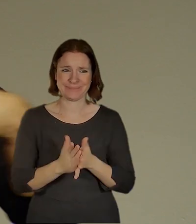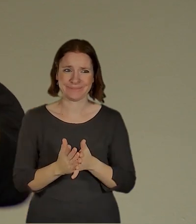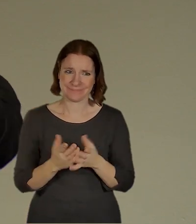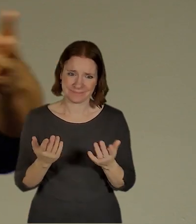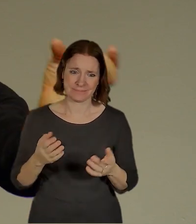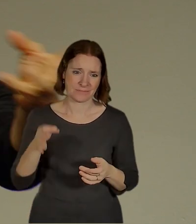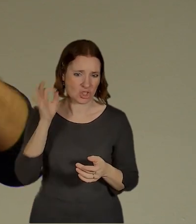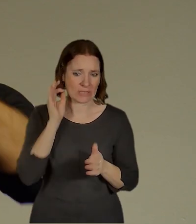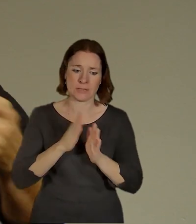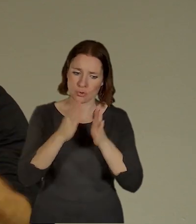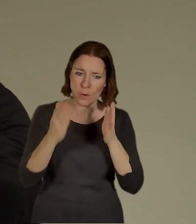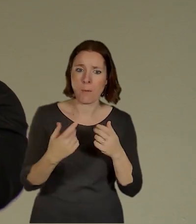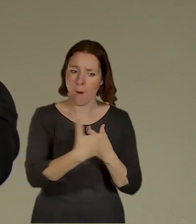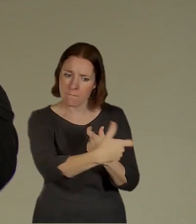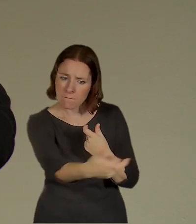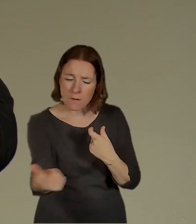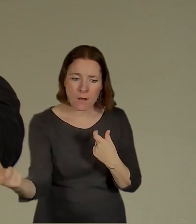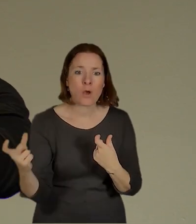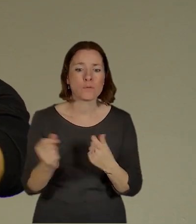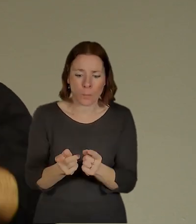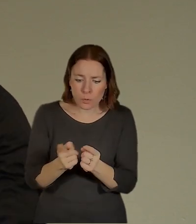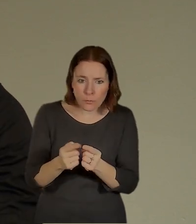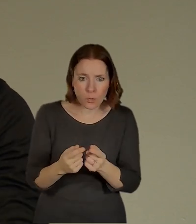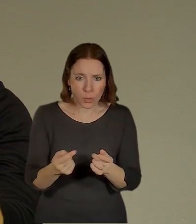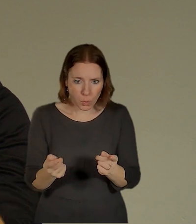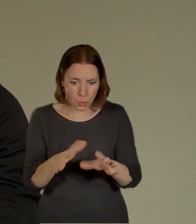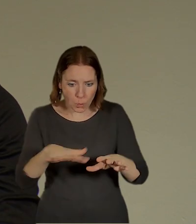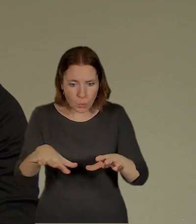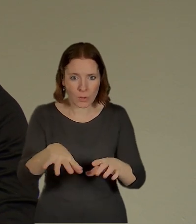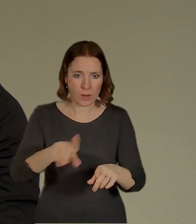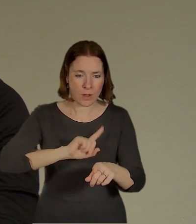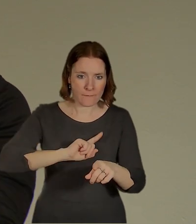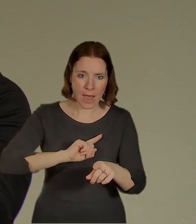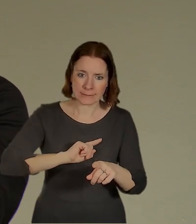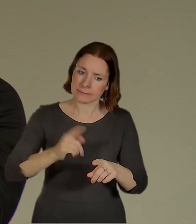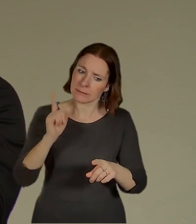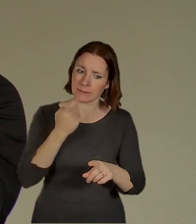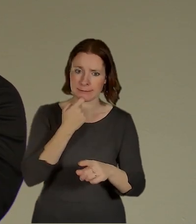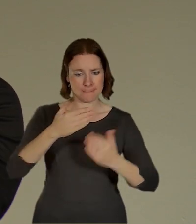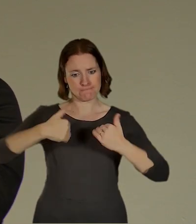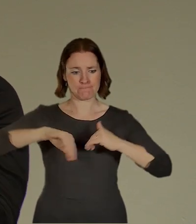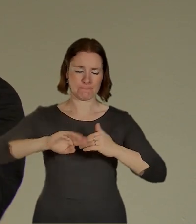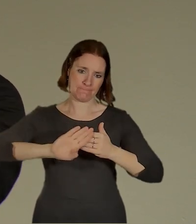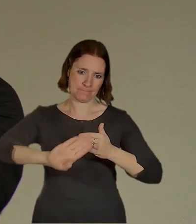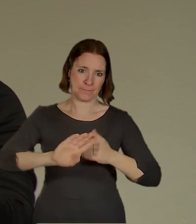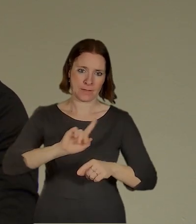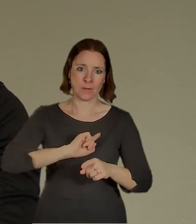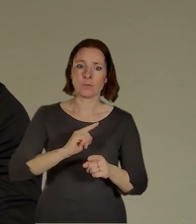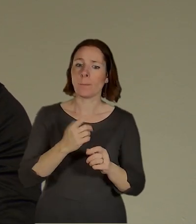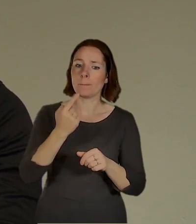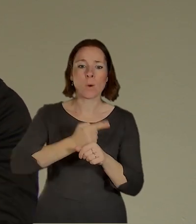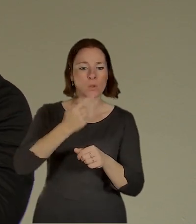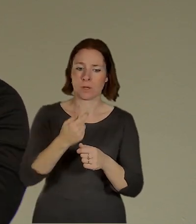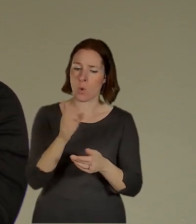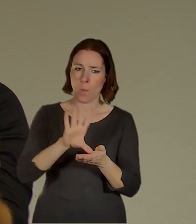vytváří ty čestné dvory, ty vstupy vlastně mimo uliční frontu. Je tam jenom jeden vstup vlastně do té středové